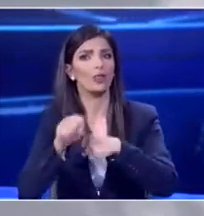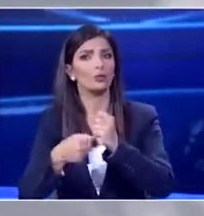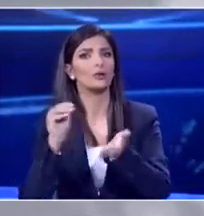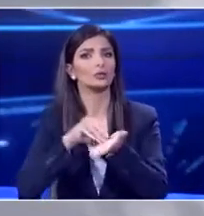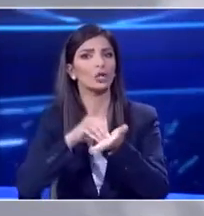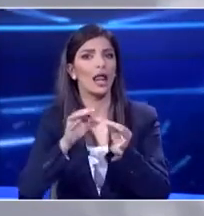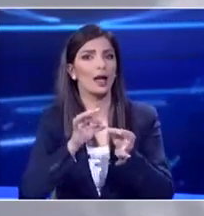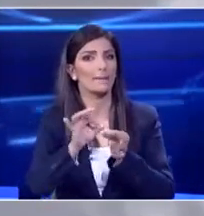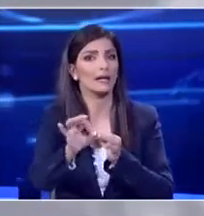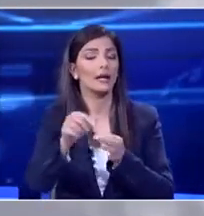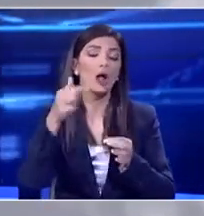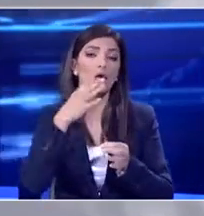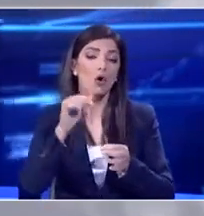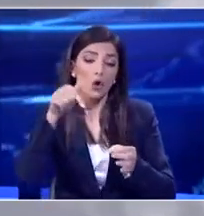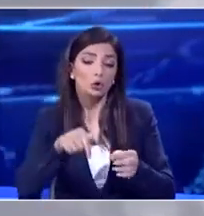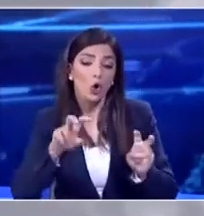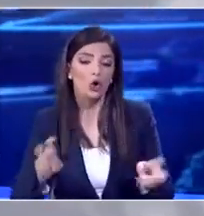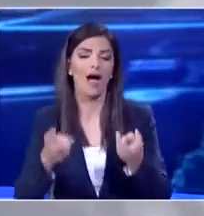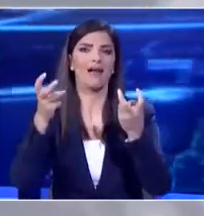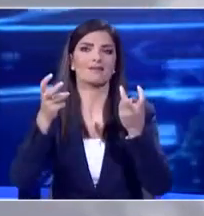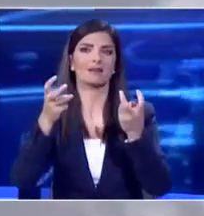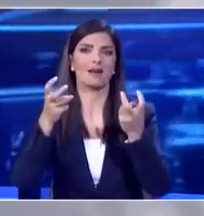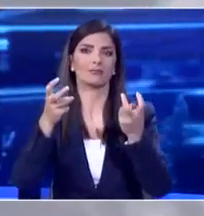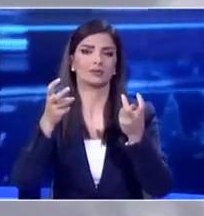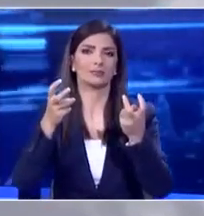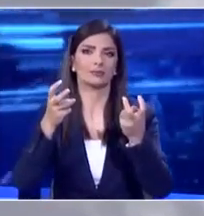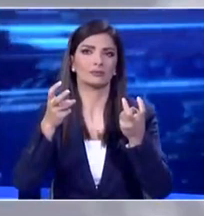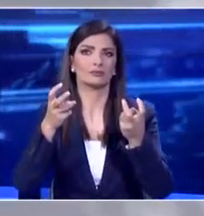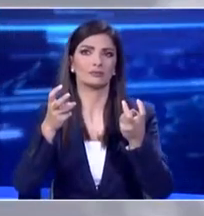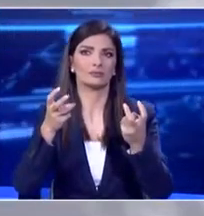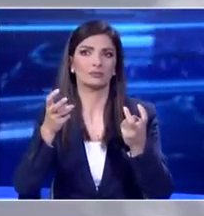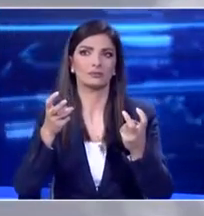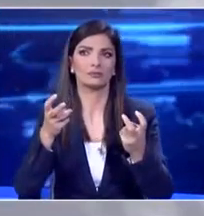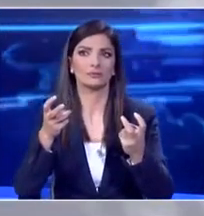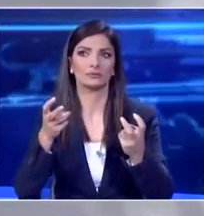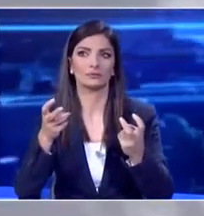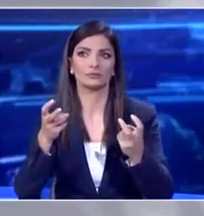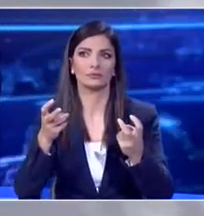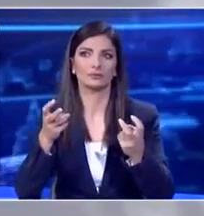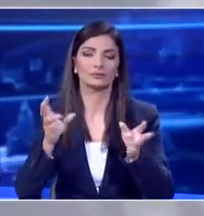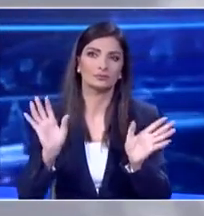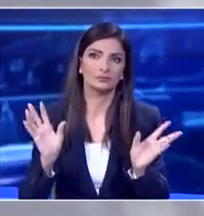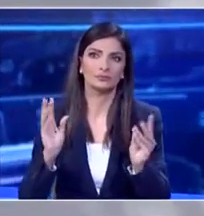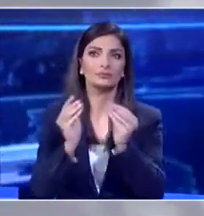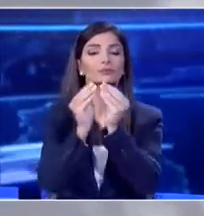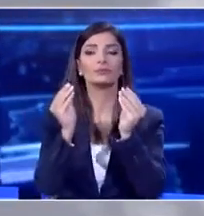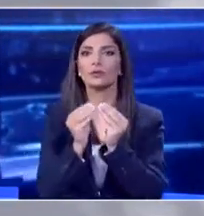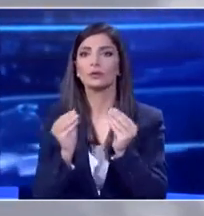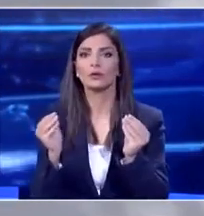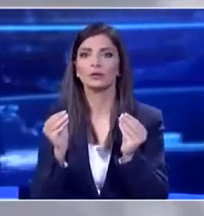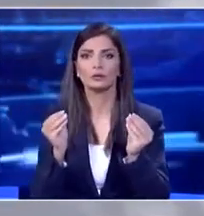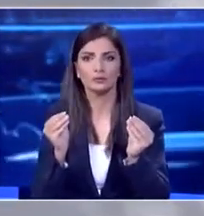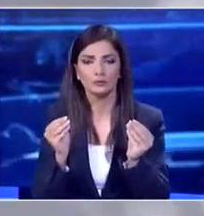δύο περιστατικά ο ένας ούτως ή αλλιώς ήταν σε αυτοπυρορισμό Ήταν πολύ μακριά από τον νέα άξινο συμφωνά Ναι, άρα δεν τίθεται θέμα του